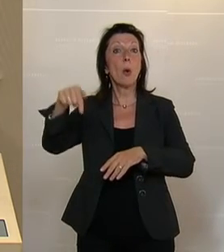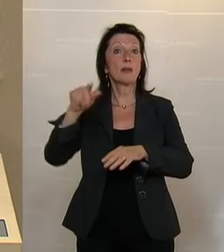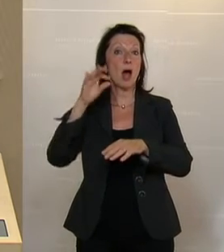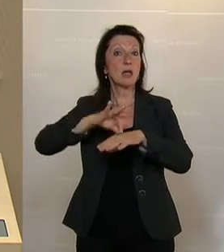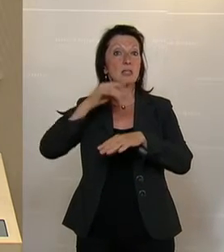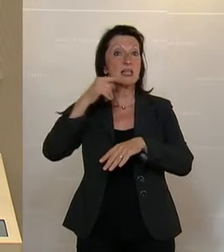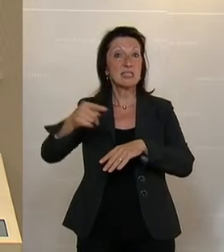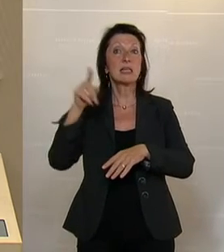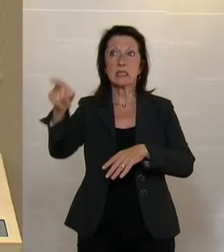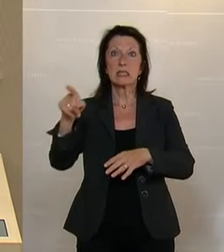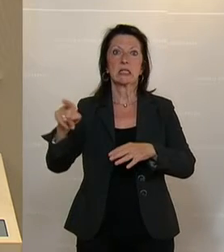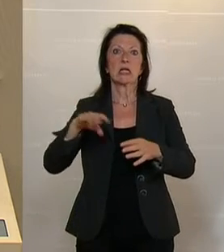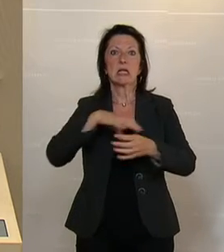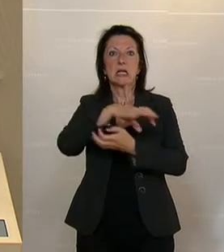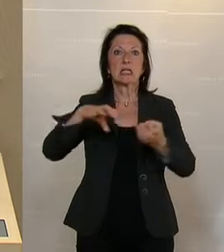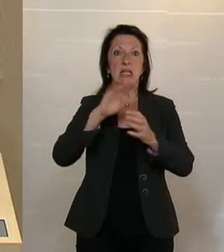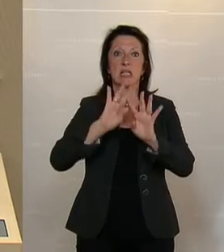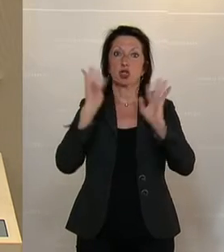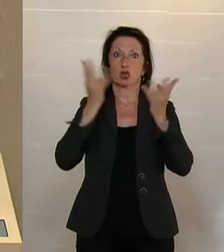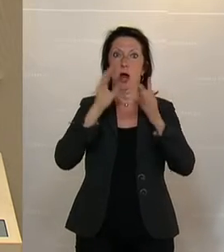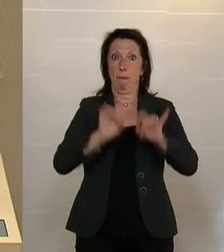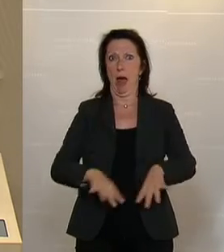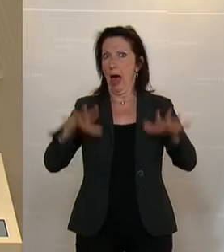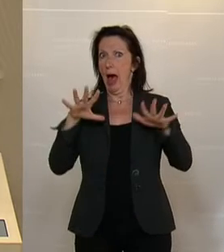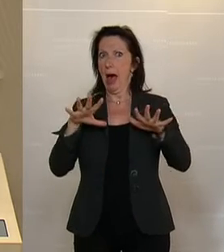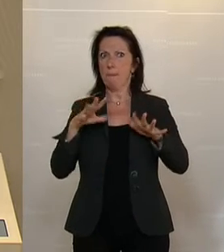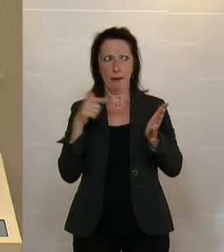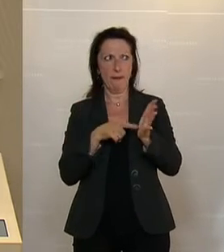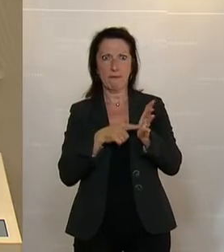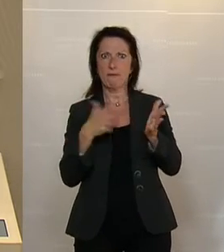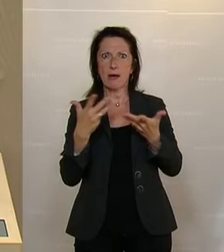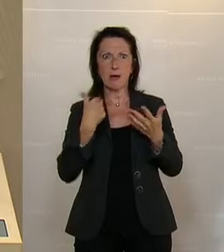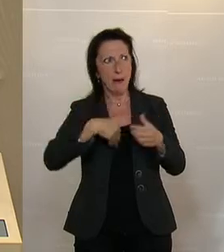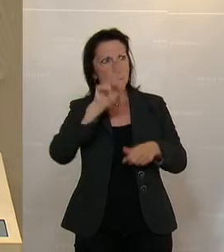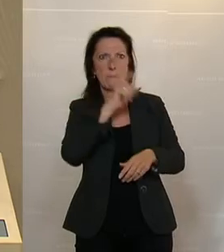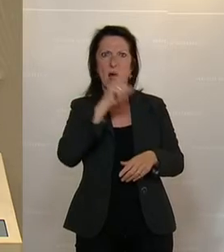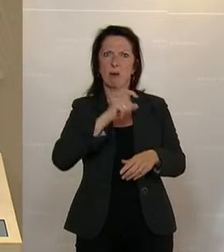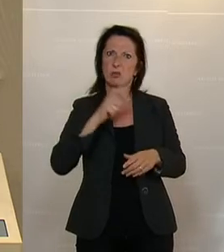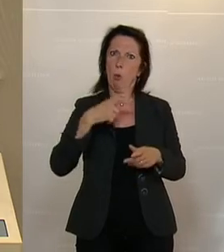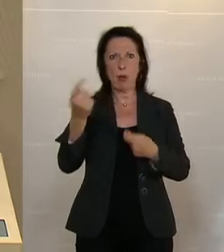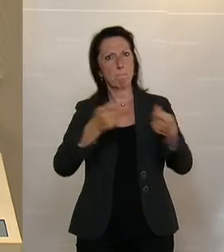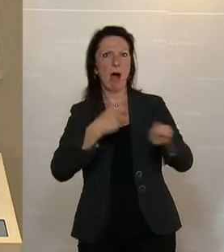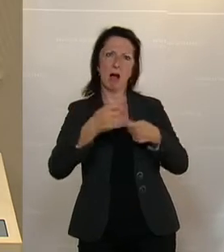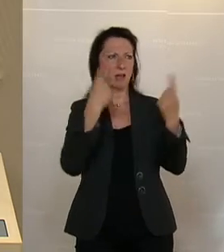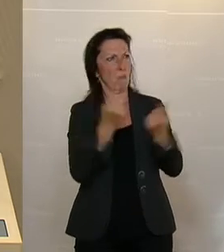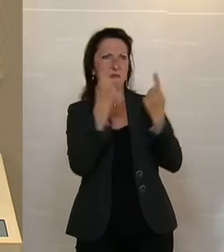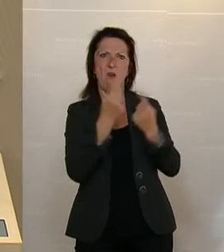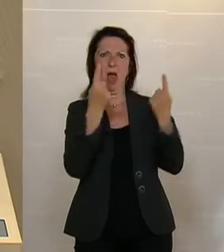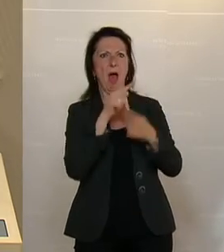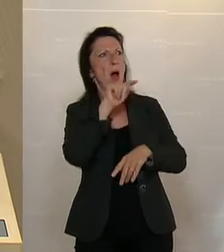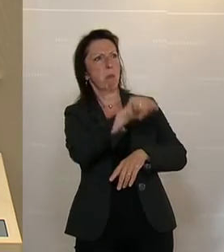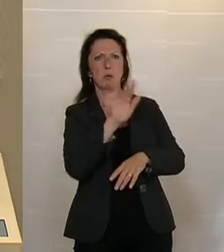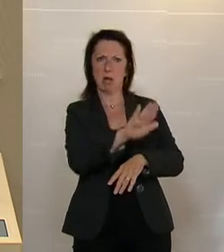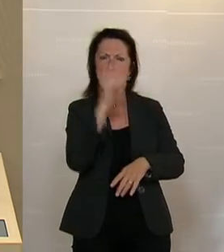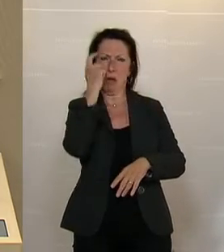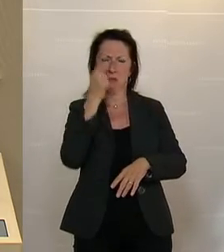uns, sie haben deswegen den Krisenstab verlassen, weil inzwischen mehr Marketing-Mitarbeiter von Sebastian Kurz plötzlich drinnen gesessen sind und die mehr zu reden gehabt